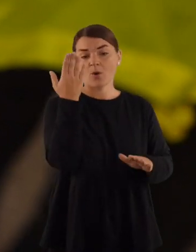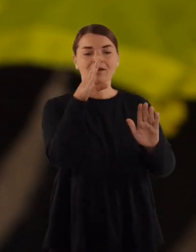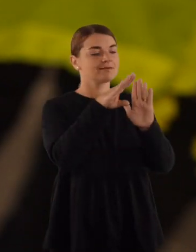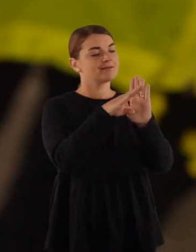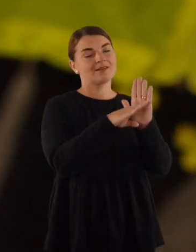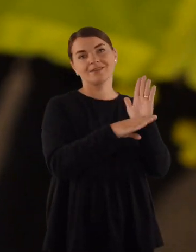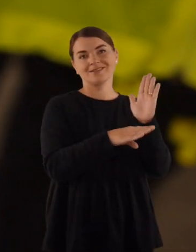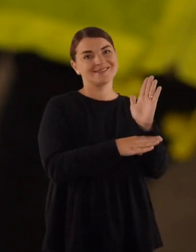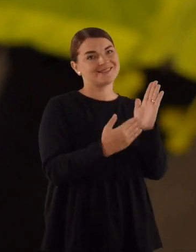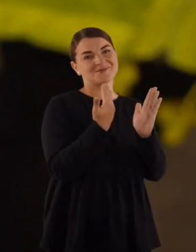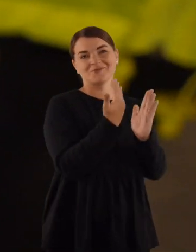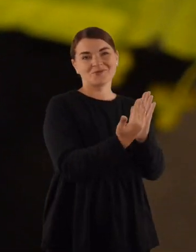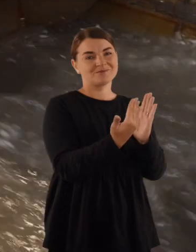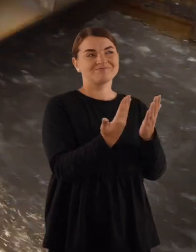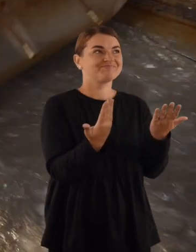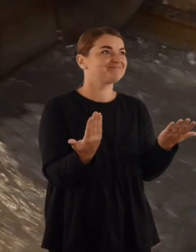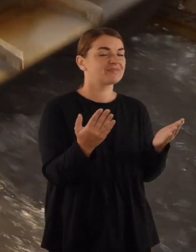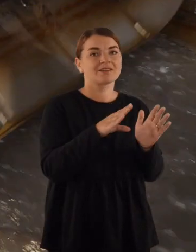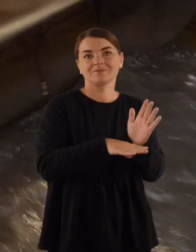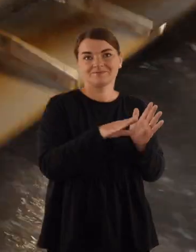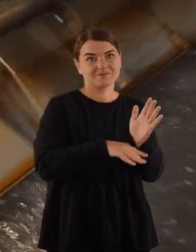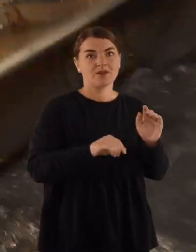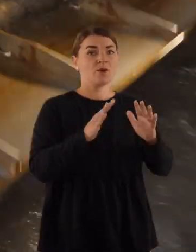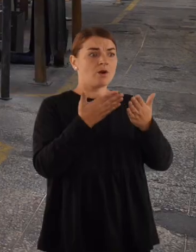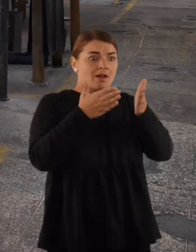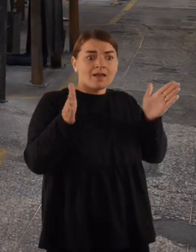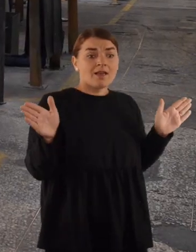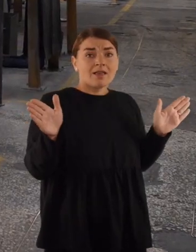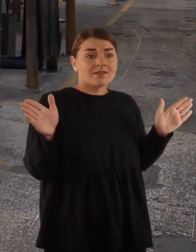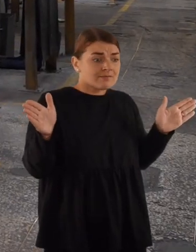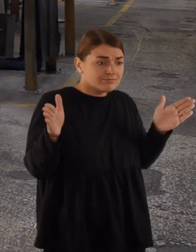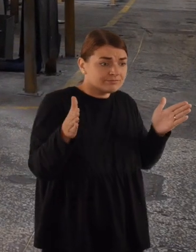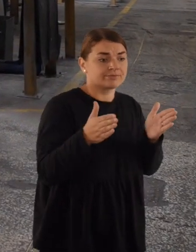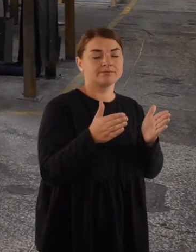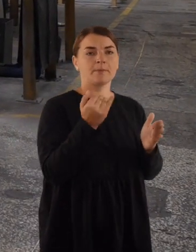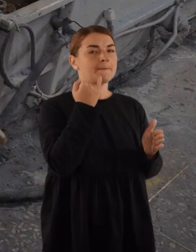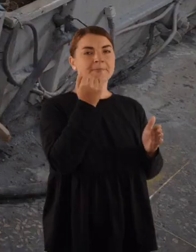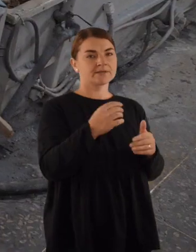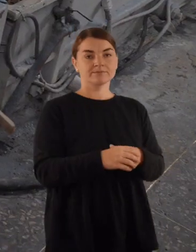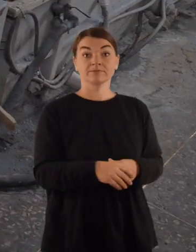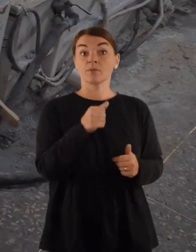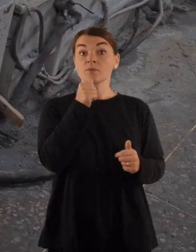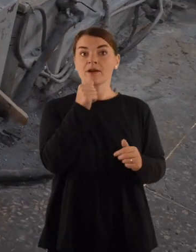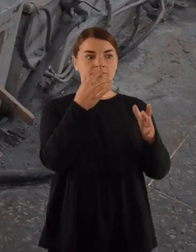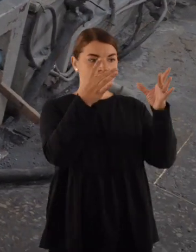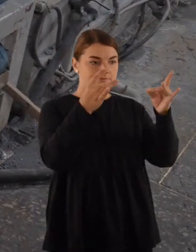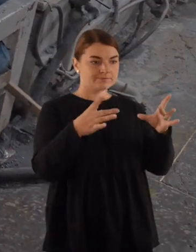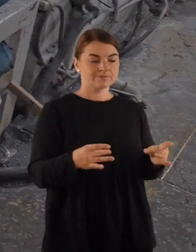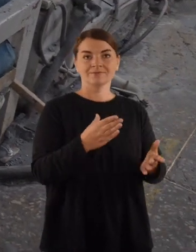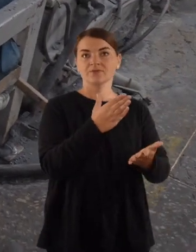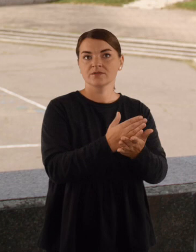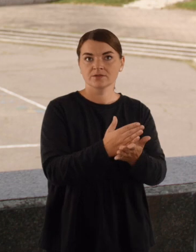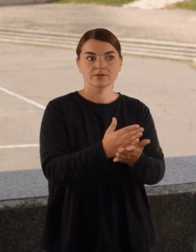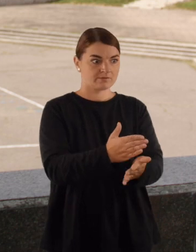taisyklės rušiavimų, man atrodo, jeigu nenueinant labai jau toli, yra labai paprastos. Jeigu mes turime pakuotę, mes kime